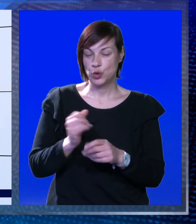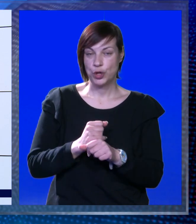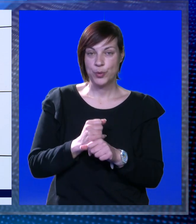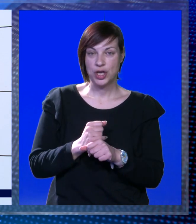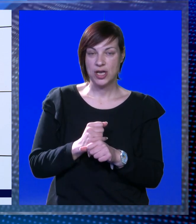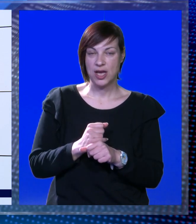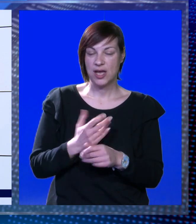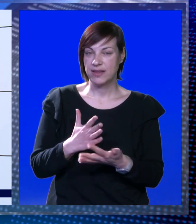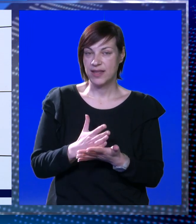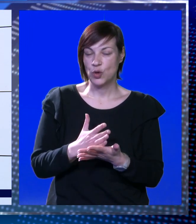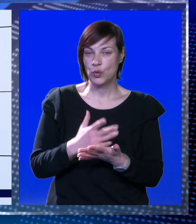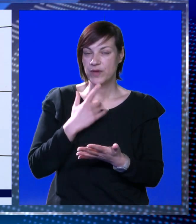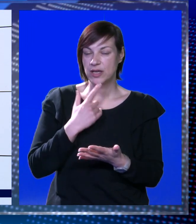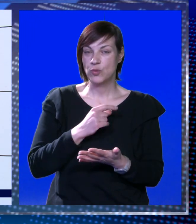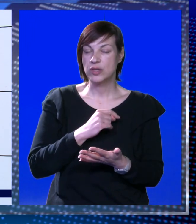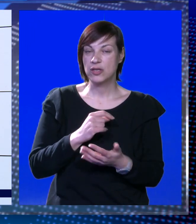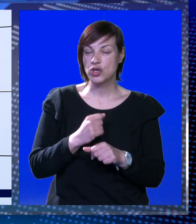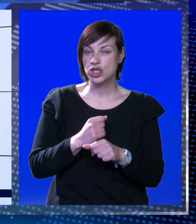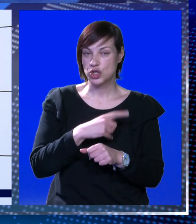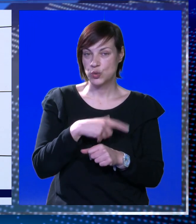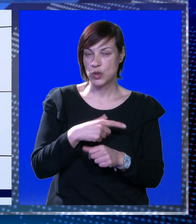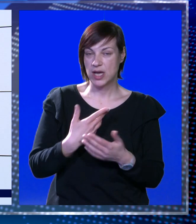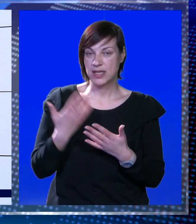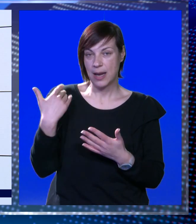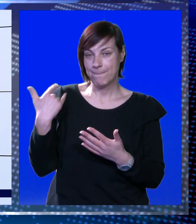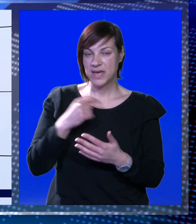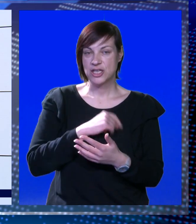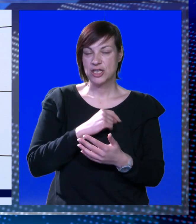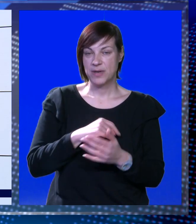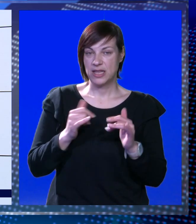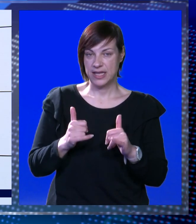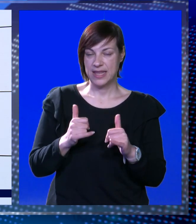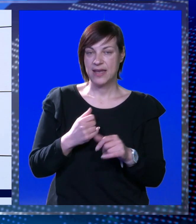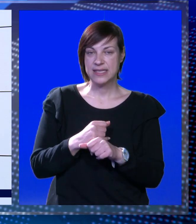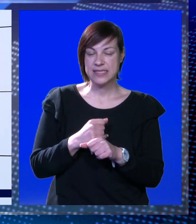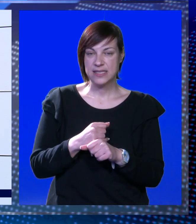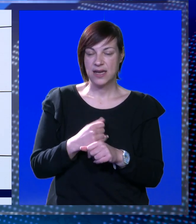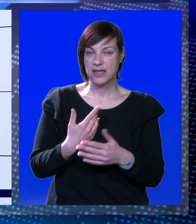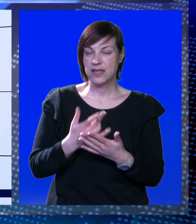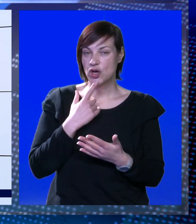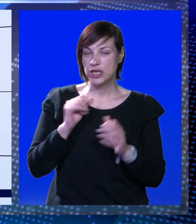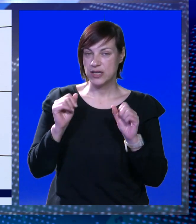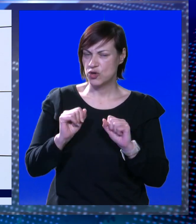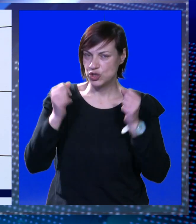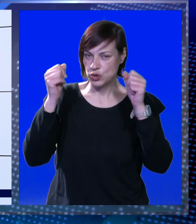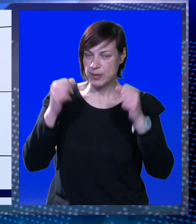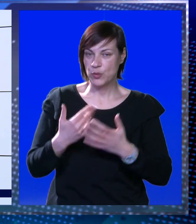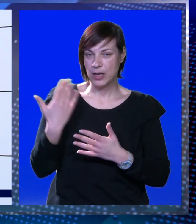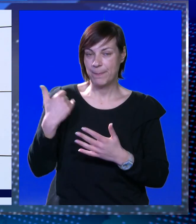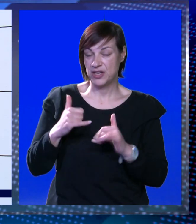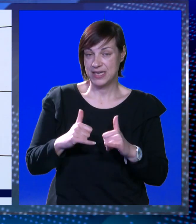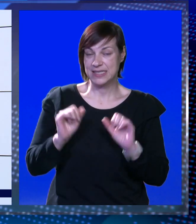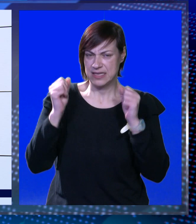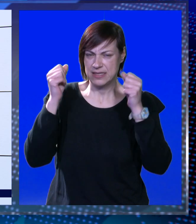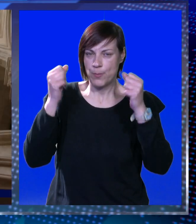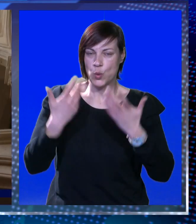dobro rade. Vazda je ljudi koji su radili, prije šaranteljicom radili i današaranteljicom, oni koji se bunili prije su